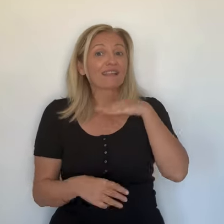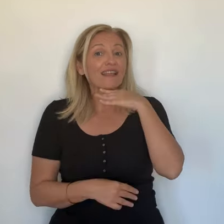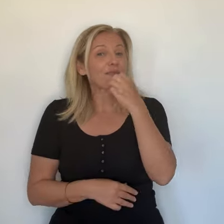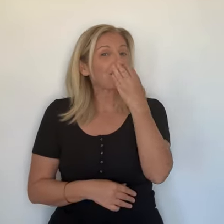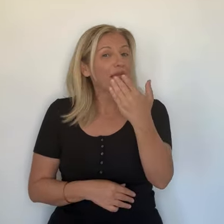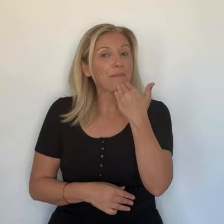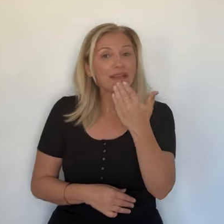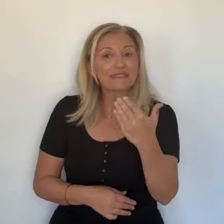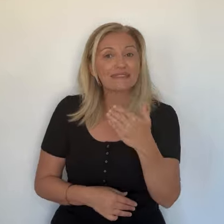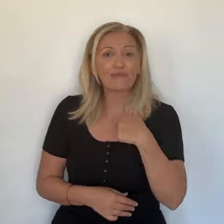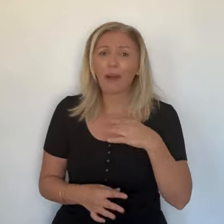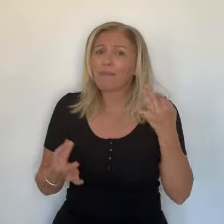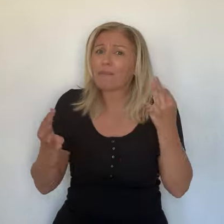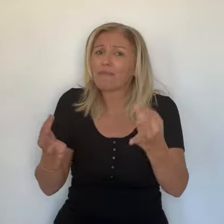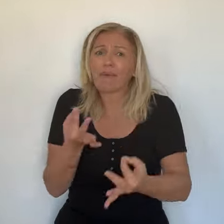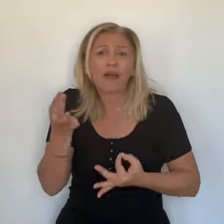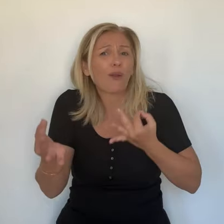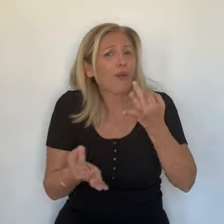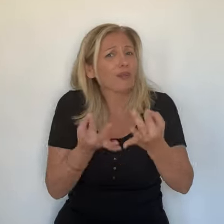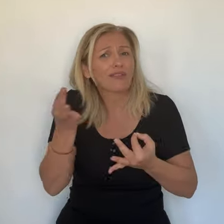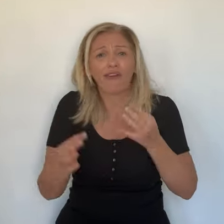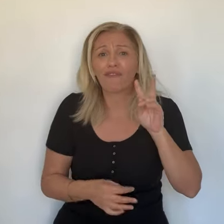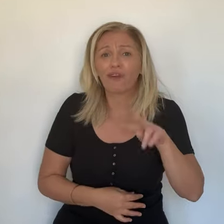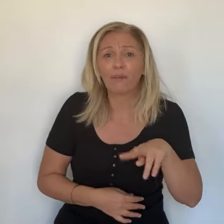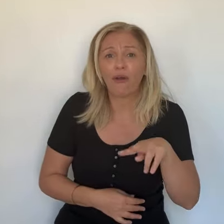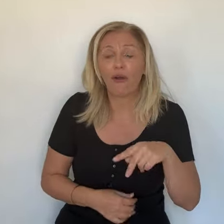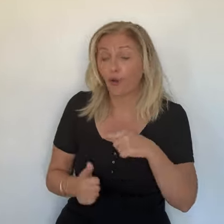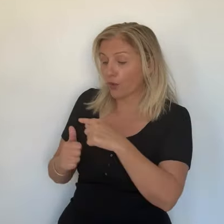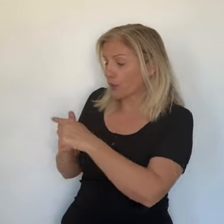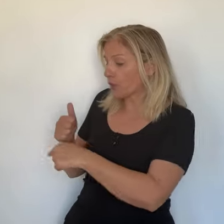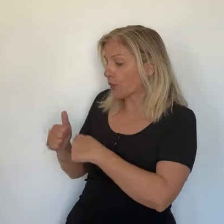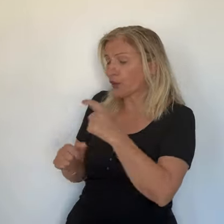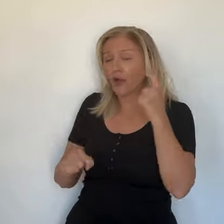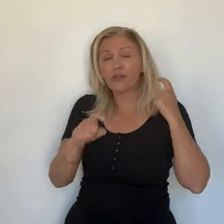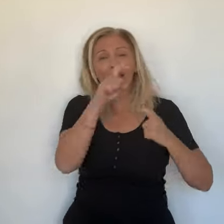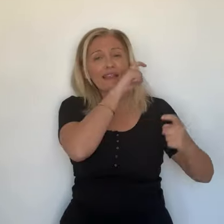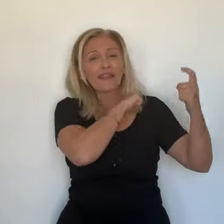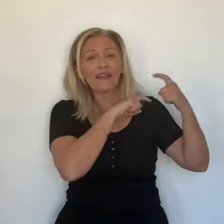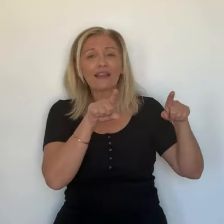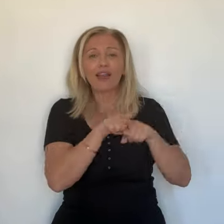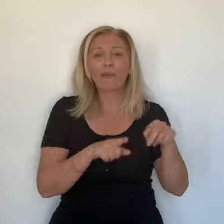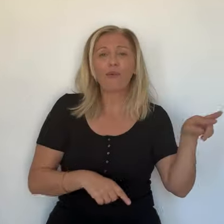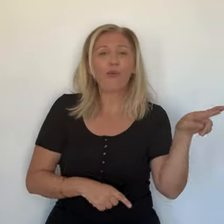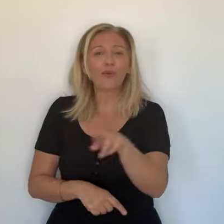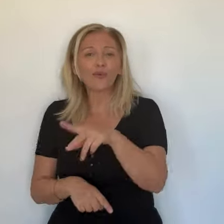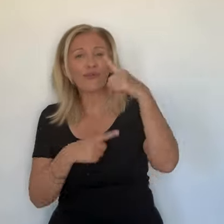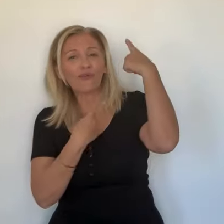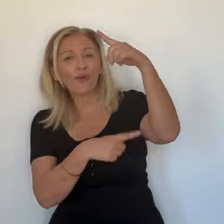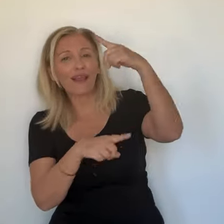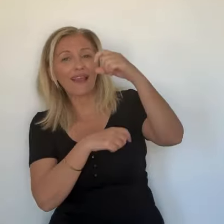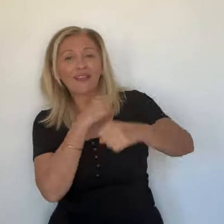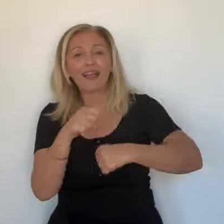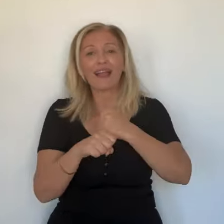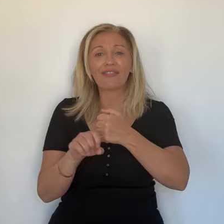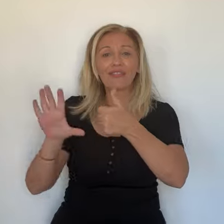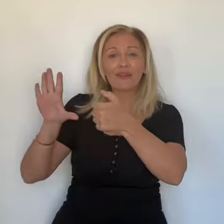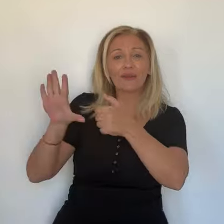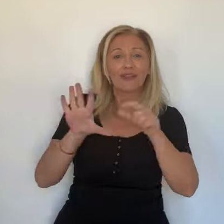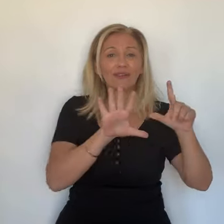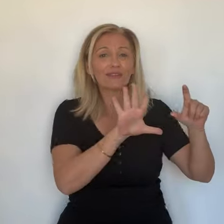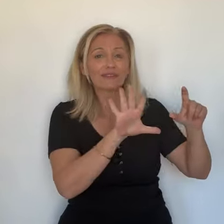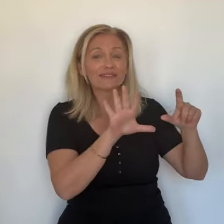Un peu la course là, mais ça va très bien, merci. Mais j'ai vraiment pas le temps. C'est une plongée dans les années 60s et